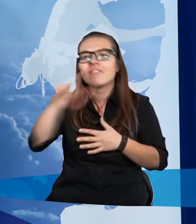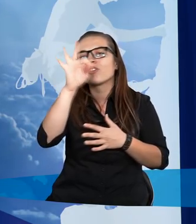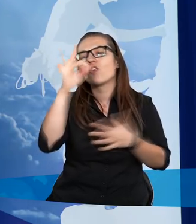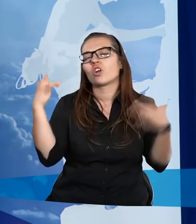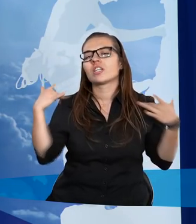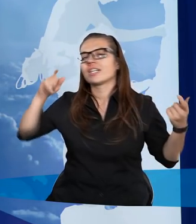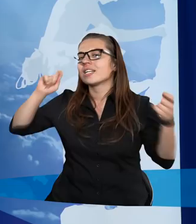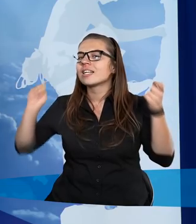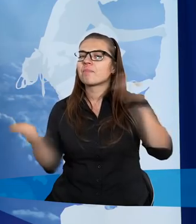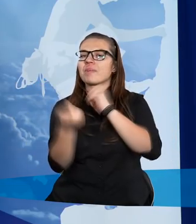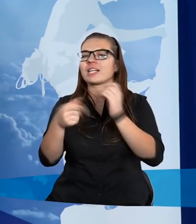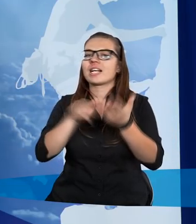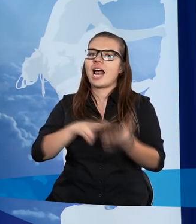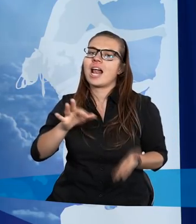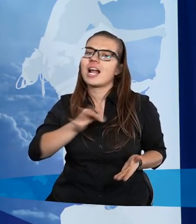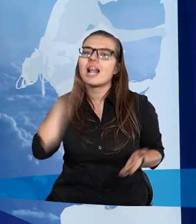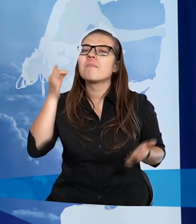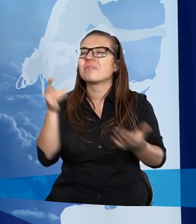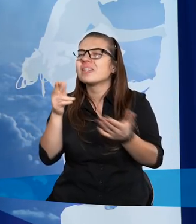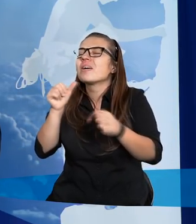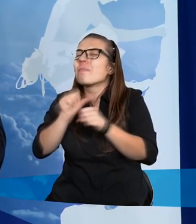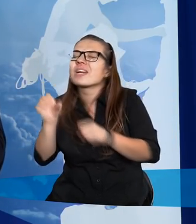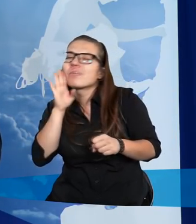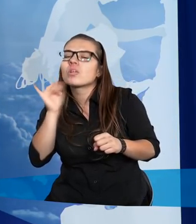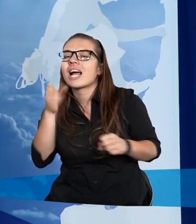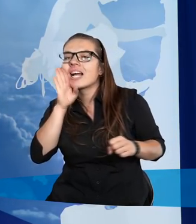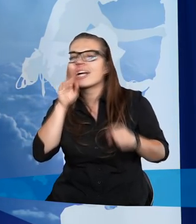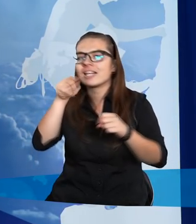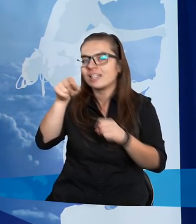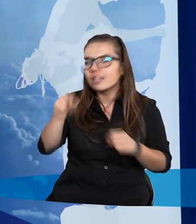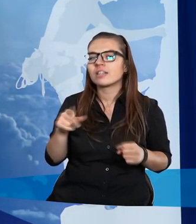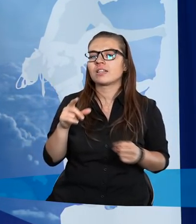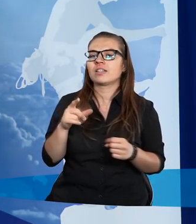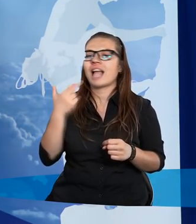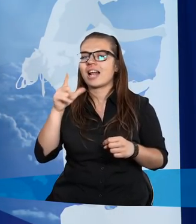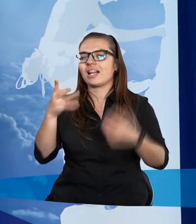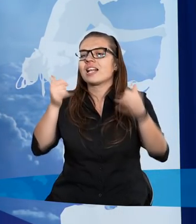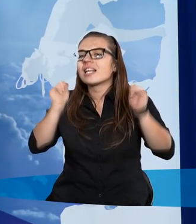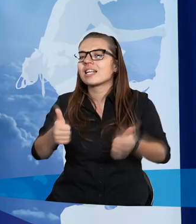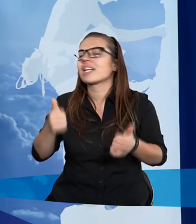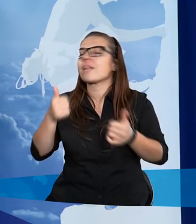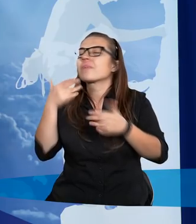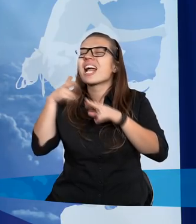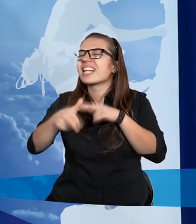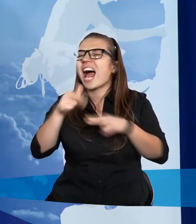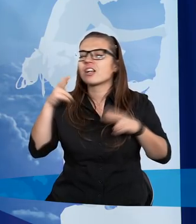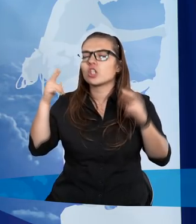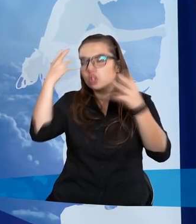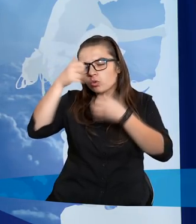twoje życie na lepsze. I być może tak jak ja przestaniesz się skupiać